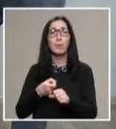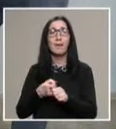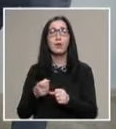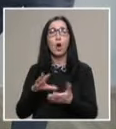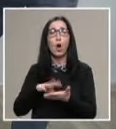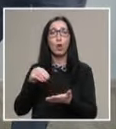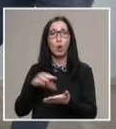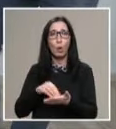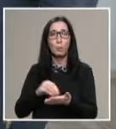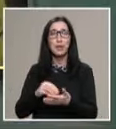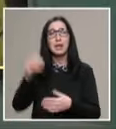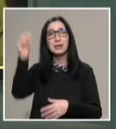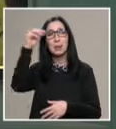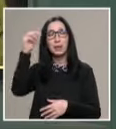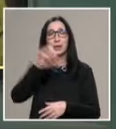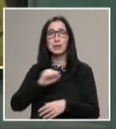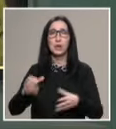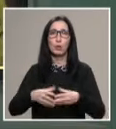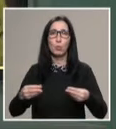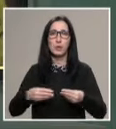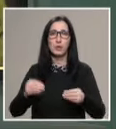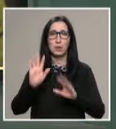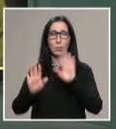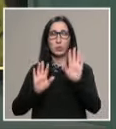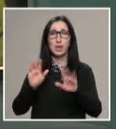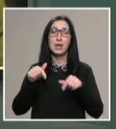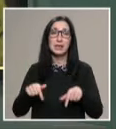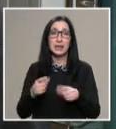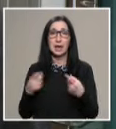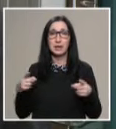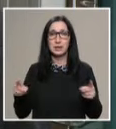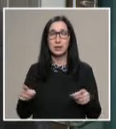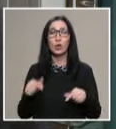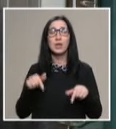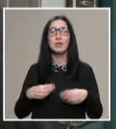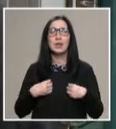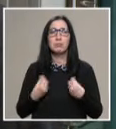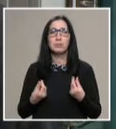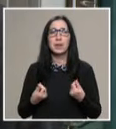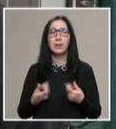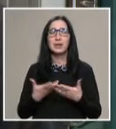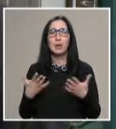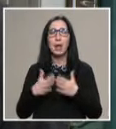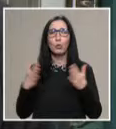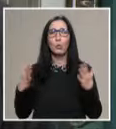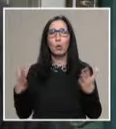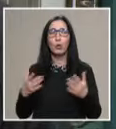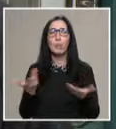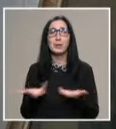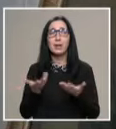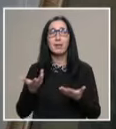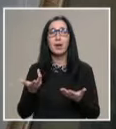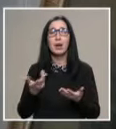артефакти от римската епоха за български и румънски музеи, но сега е различно. Сега тръпката е малко по-голяма, тъй като става въпрос за един